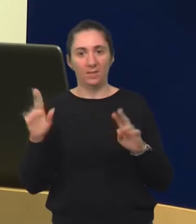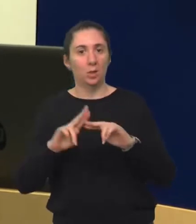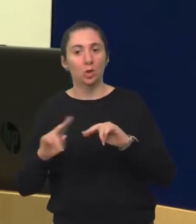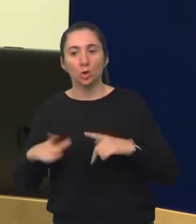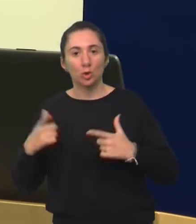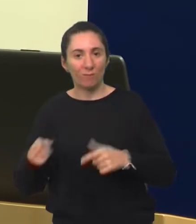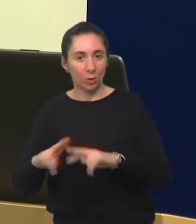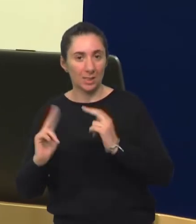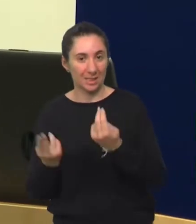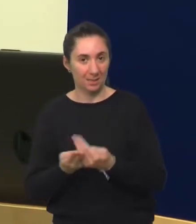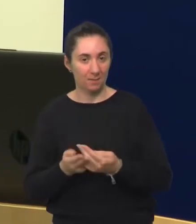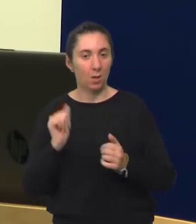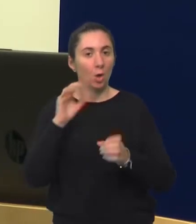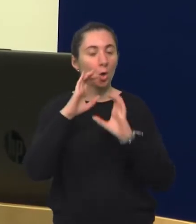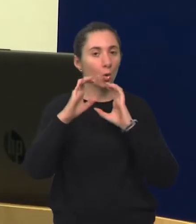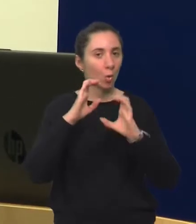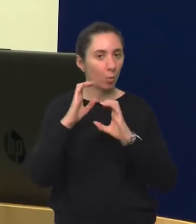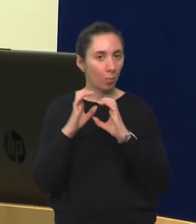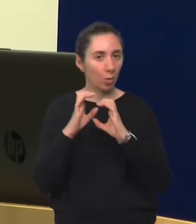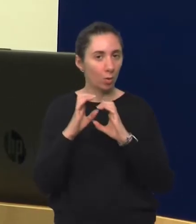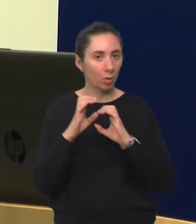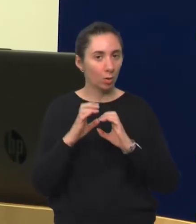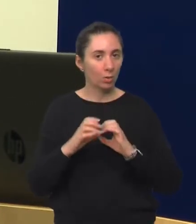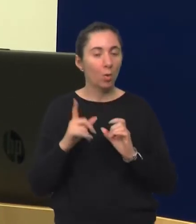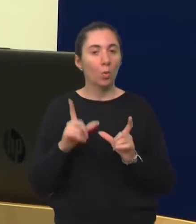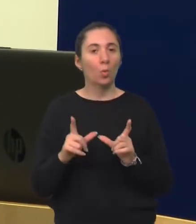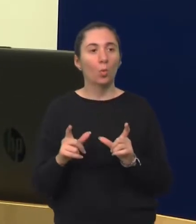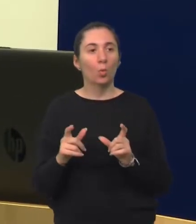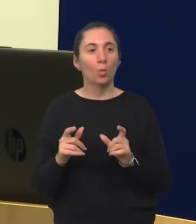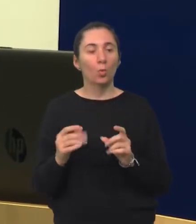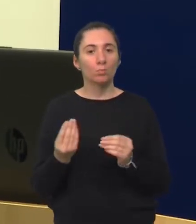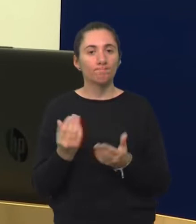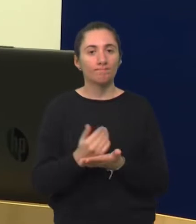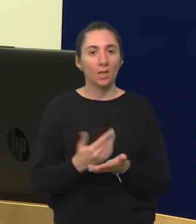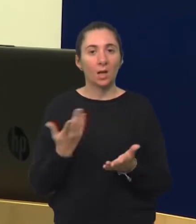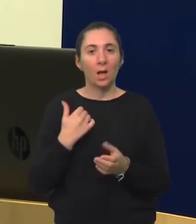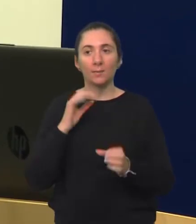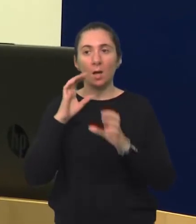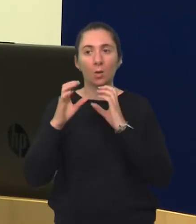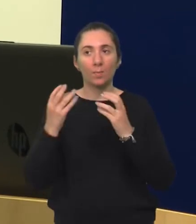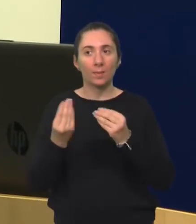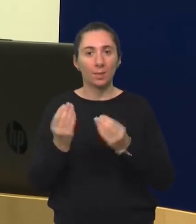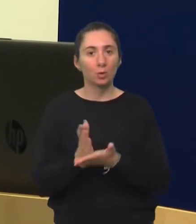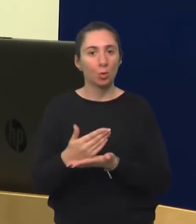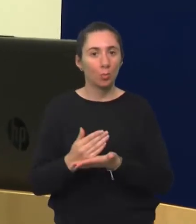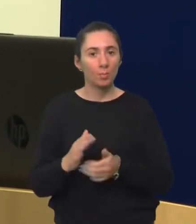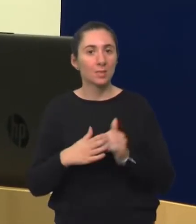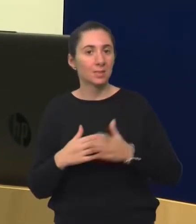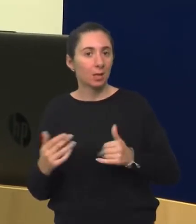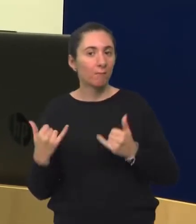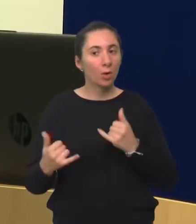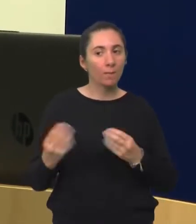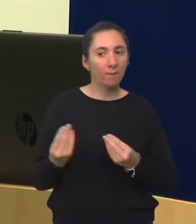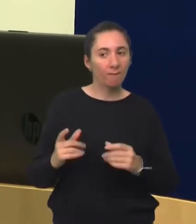svijeta. A to je zapravo komunikacija, to se kaže u deklarativne svrhe. To znači kada komuniciramo samo isključivo da bi podijelili zadovoljstvo ili